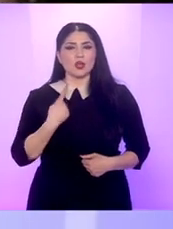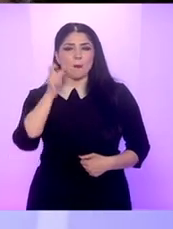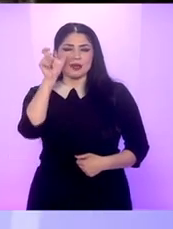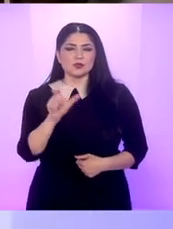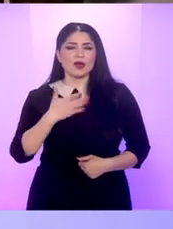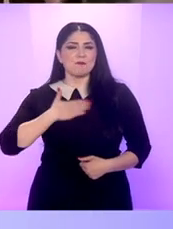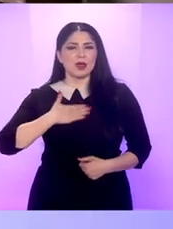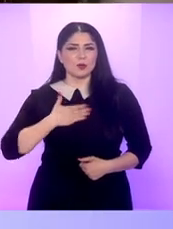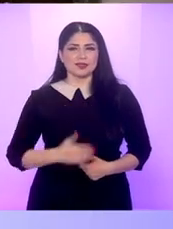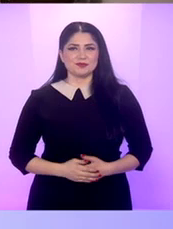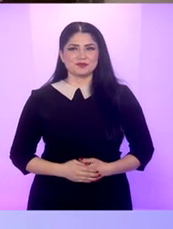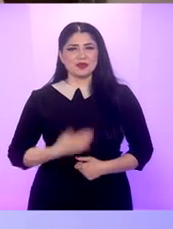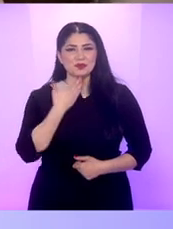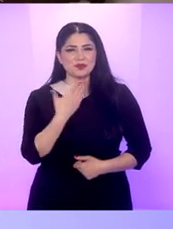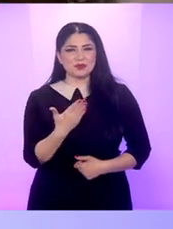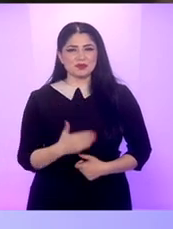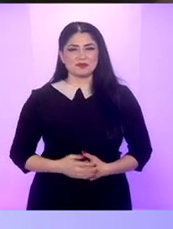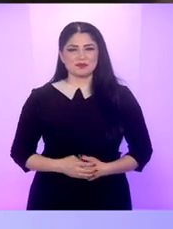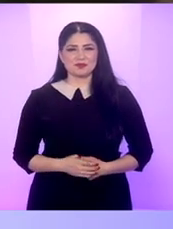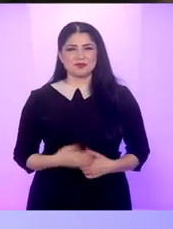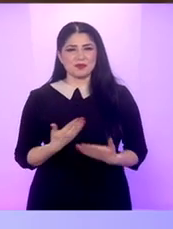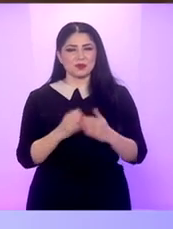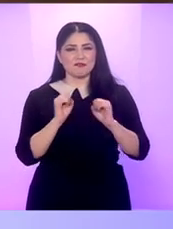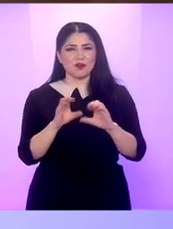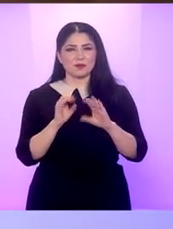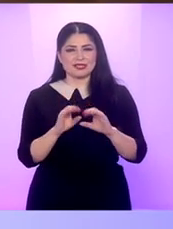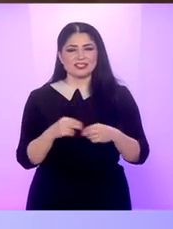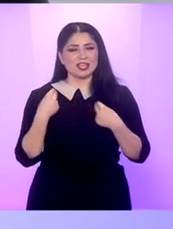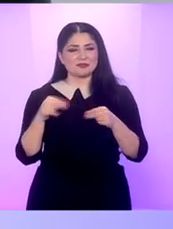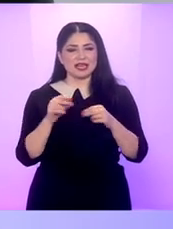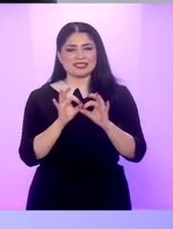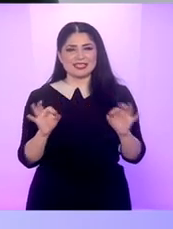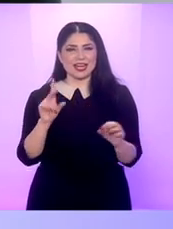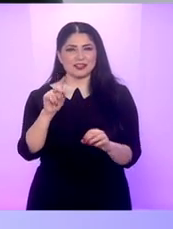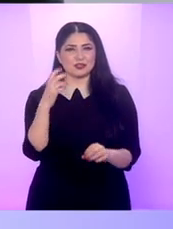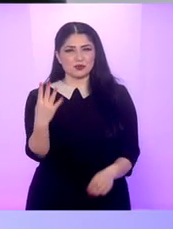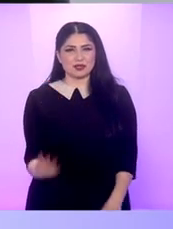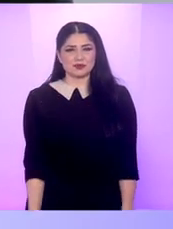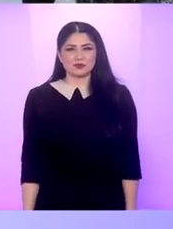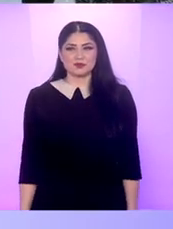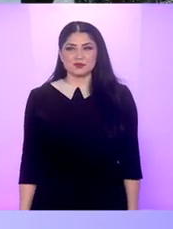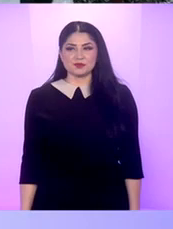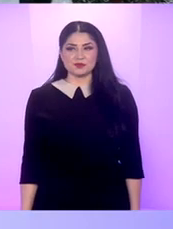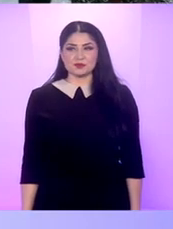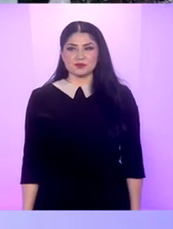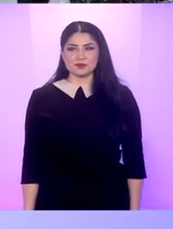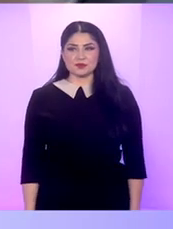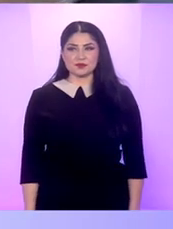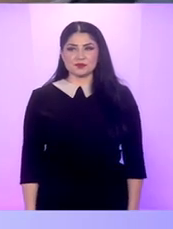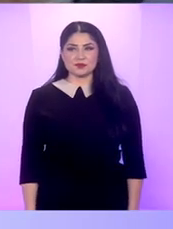plăcut Francis McDormand Mulțumesc tare mult, Ionuț Mareș pentru intervenție și pentru explicații în direct la Digi 24 Mulțumesc! Mulțumesc!